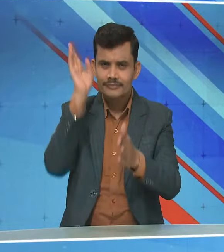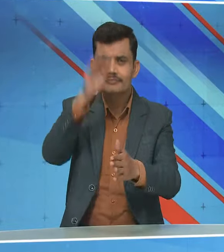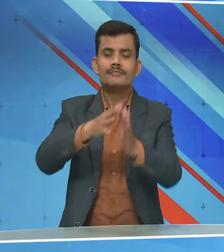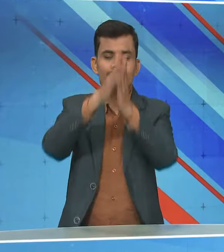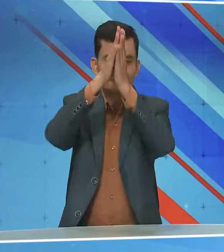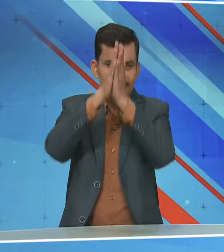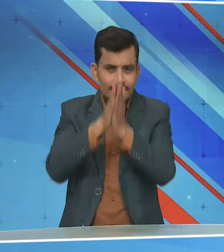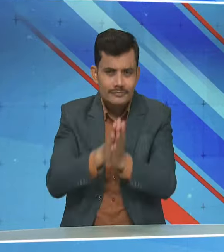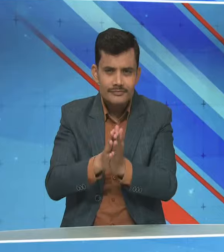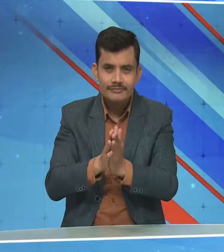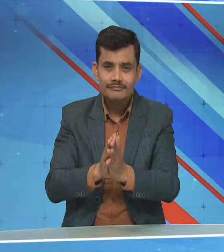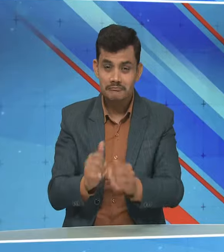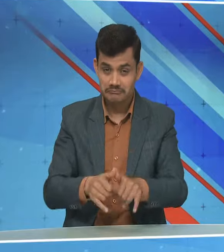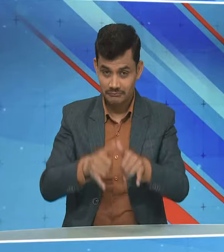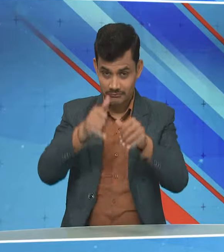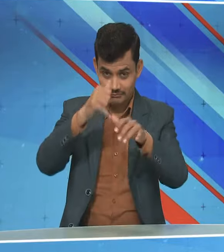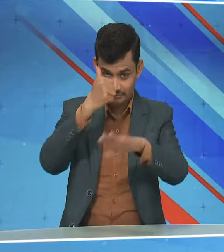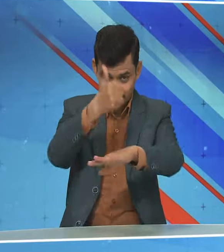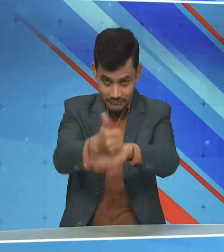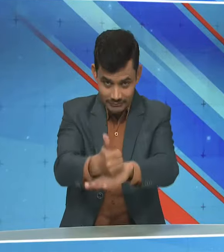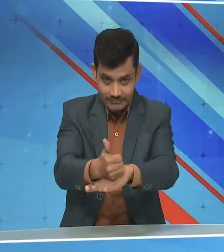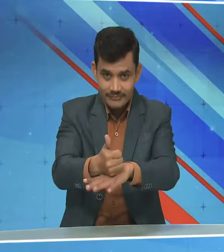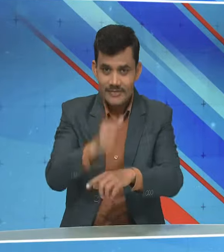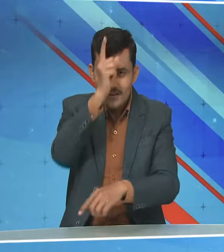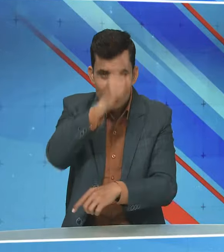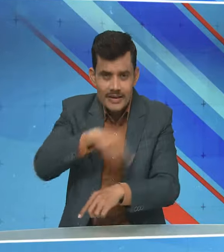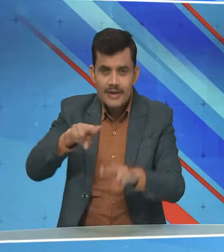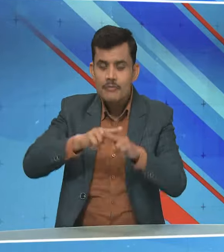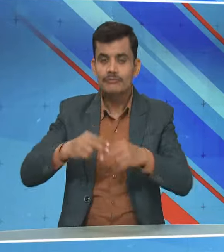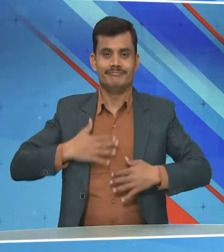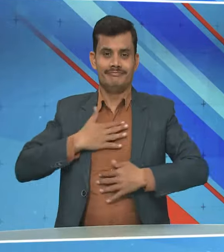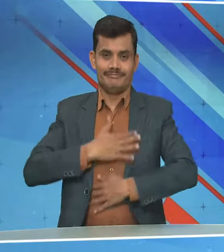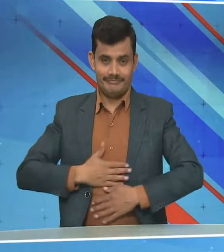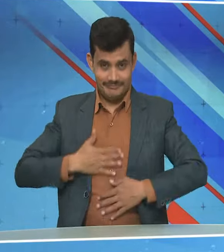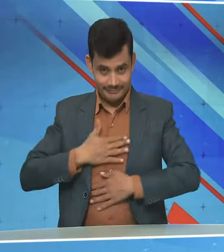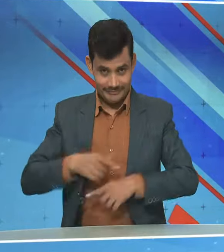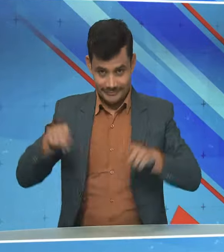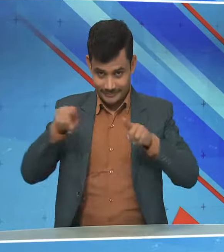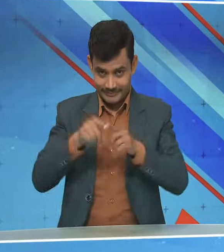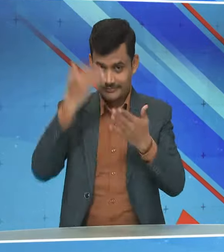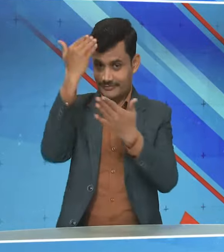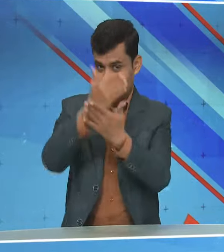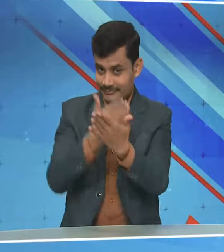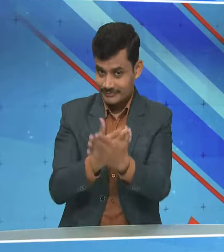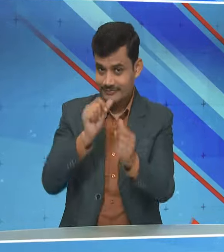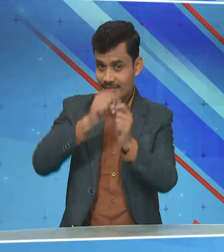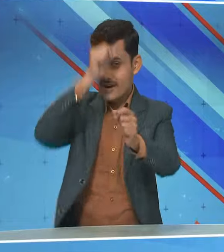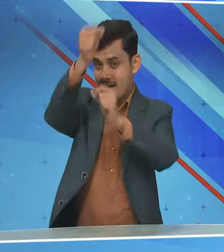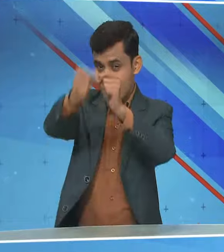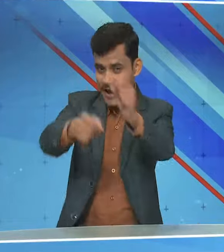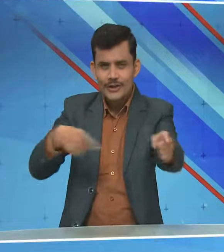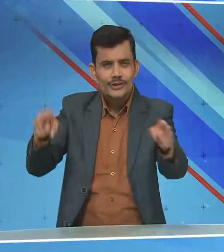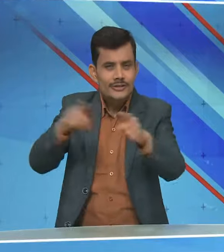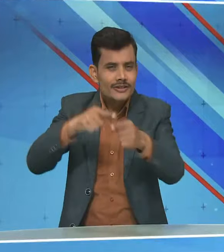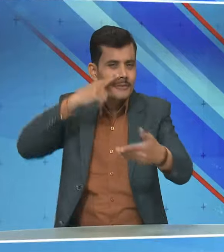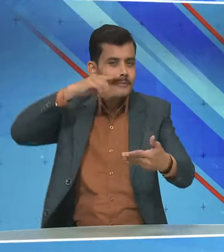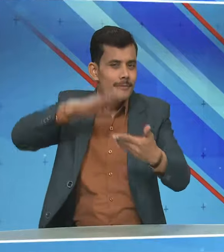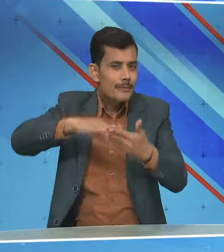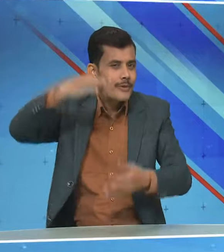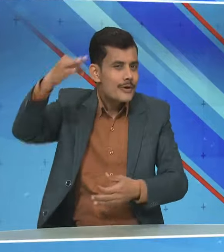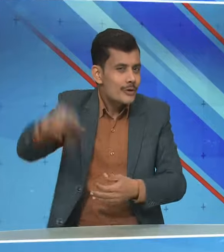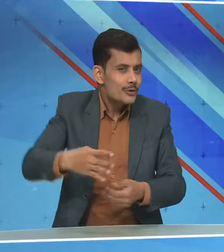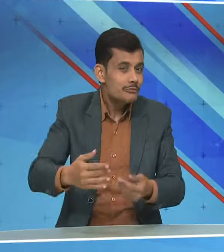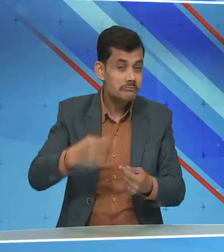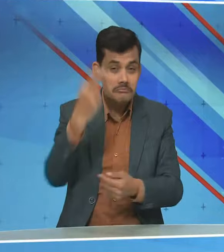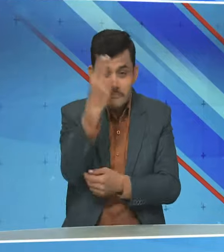रहे है प्राण प्रतिष्ठा समारोख के लिए पूरा देश उतसाहित है वहीं समारोख के लिए आयोध्या को दुलहन की तरह सजाय जा रहा है